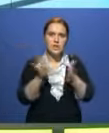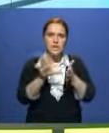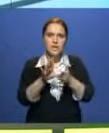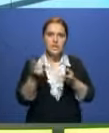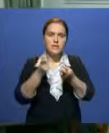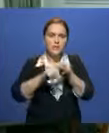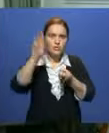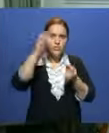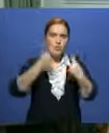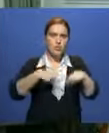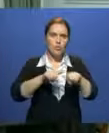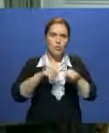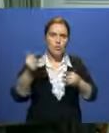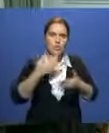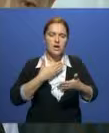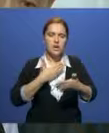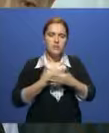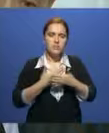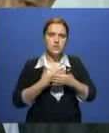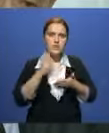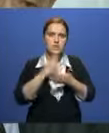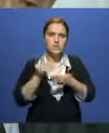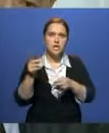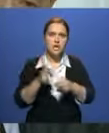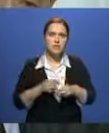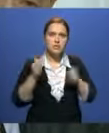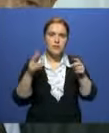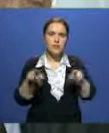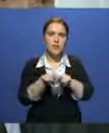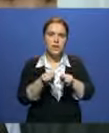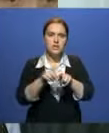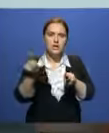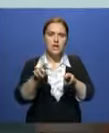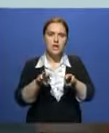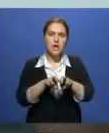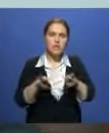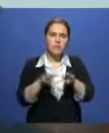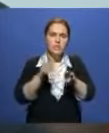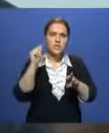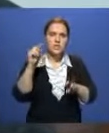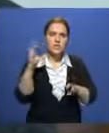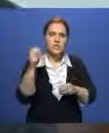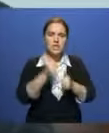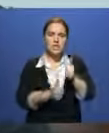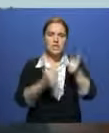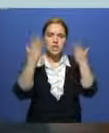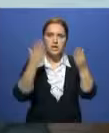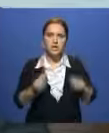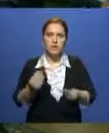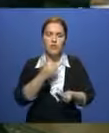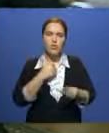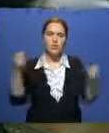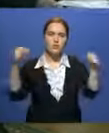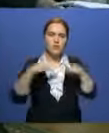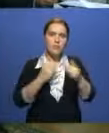государственных органов охраны общественной безопасности, а также Департамента по чрезвычайным ситуациям ежедневно собираются для